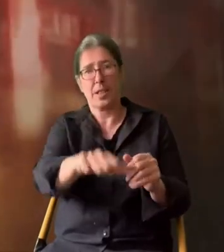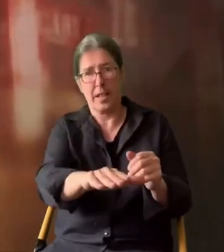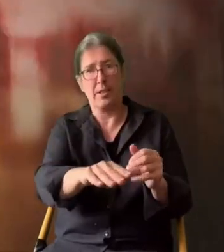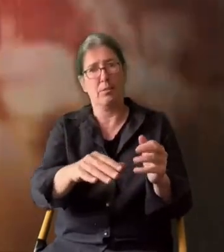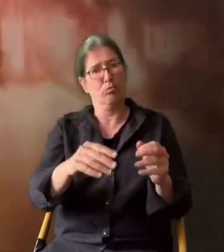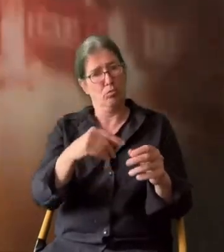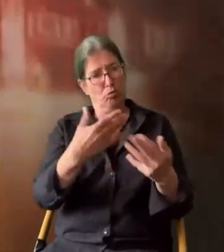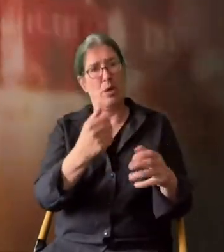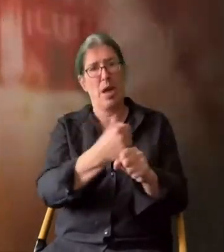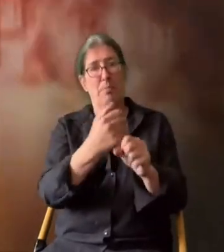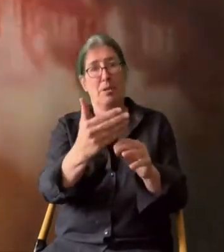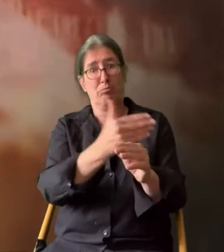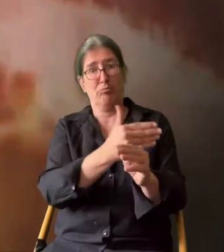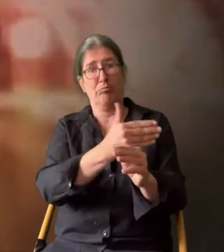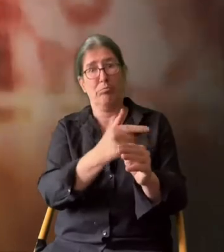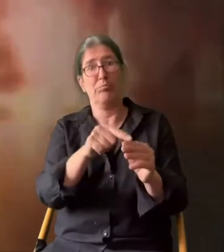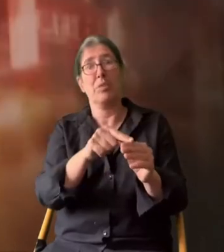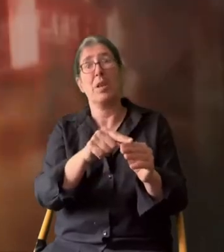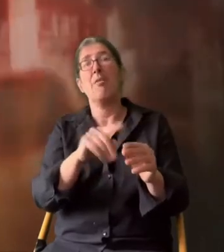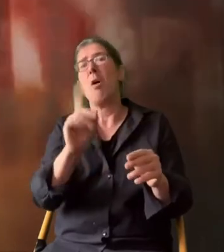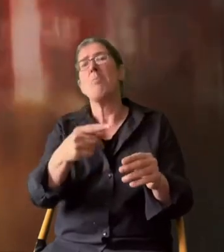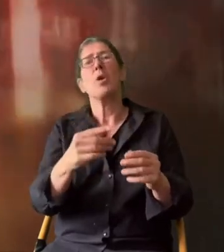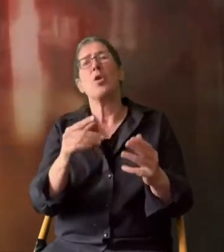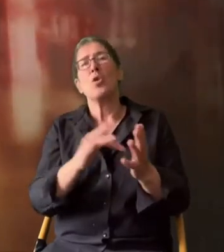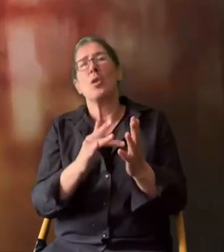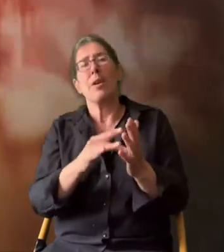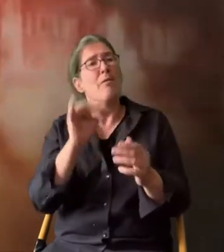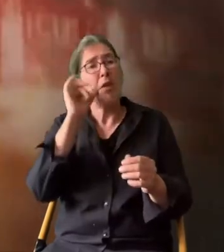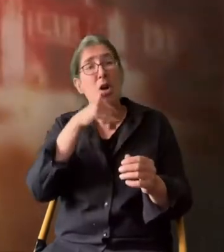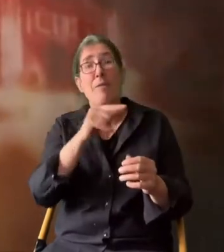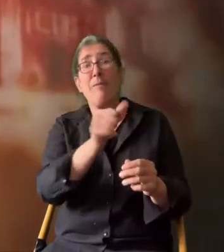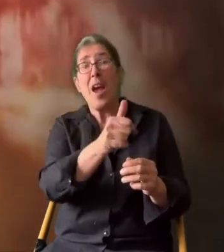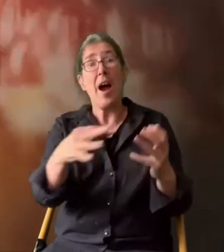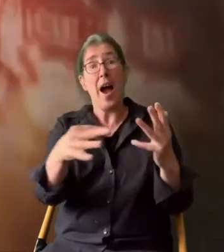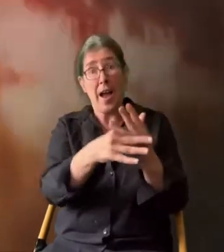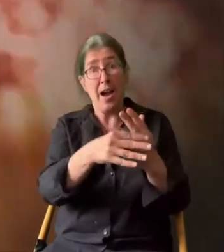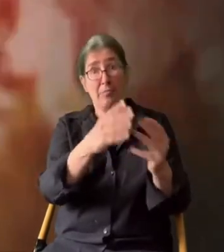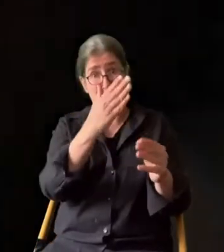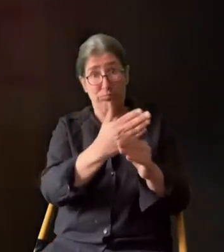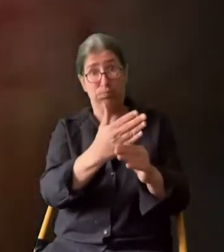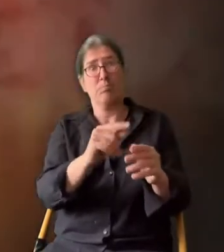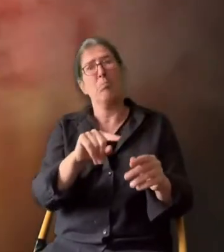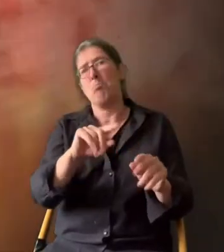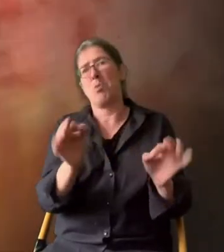beschränkt. Weil man dann sagt, Frauen, die verheiratet sind, die müssen eigentlich gar nicht arbeiten.